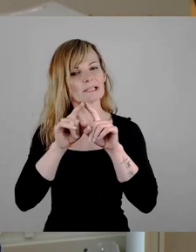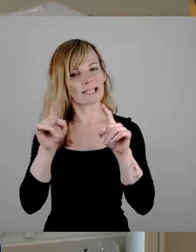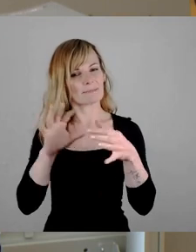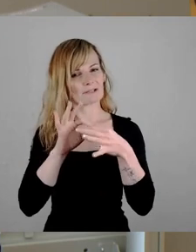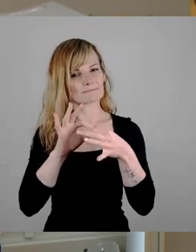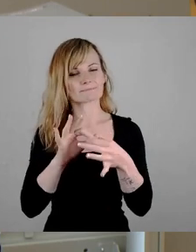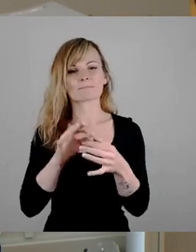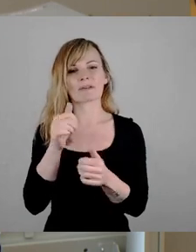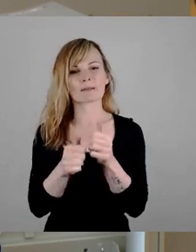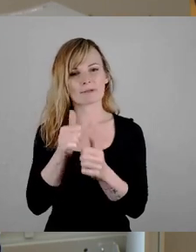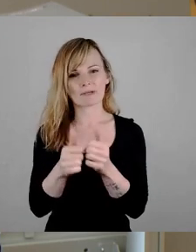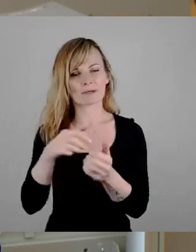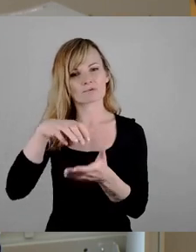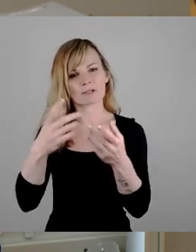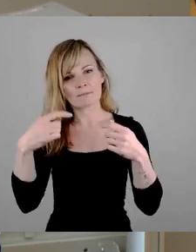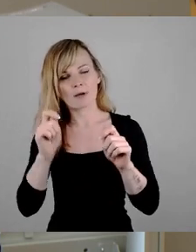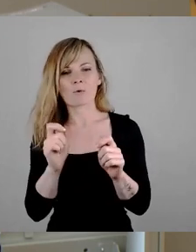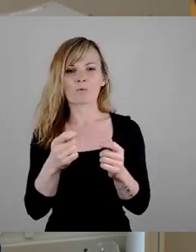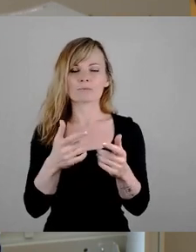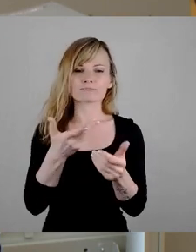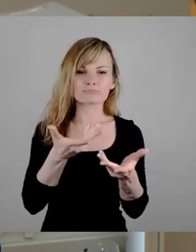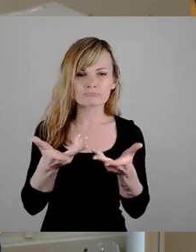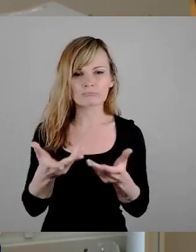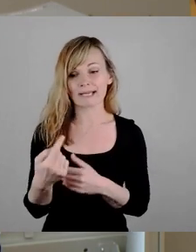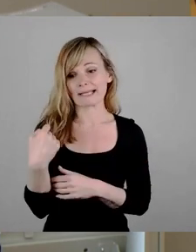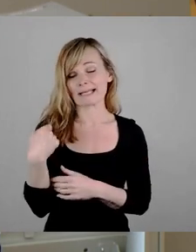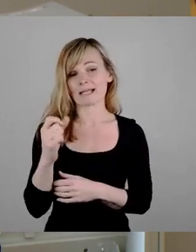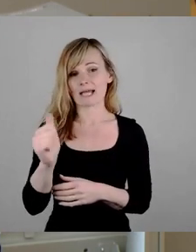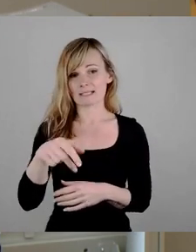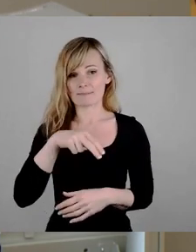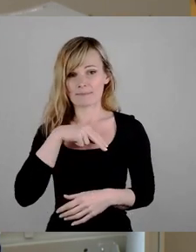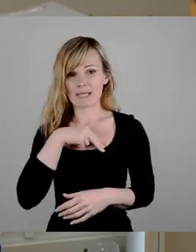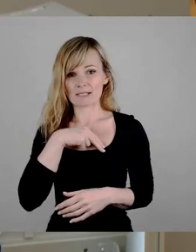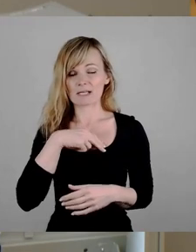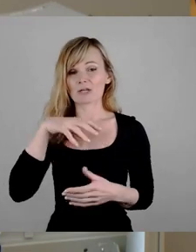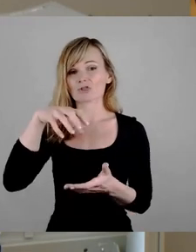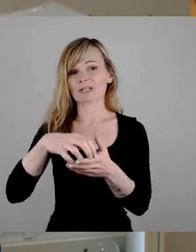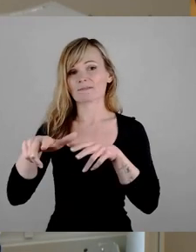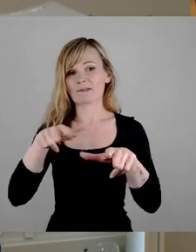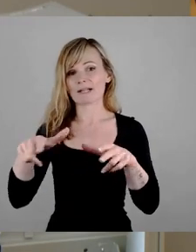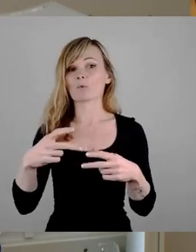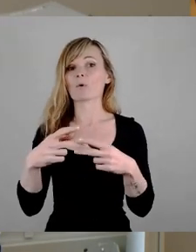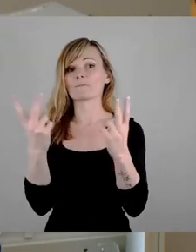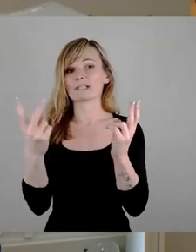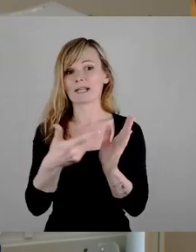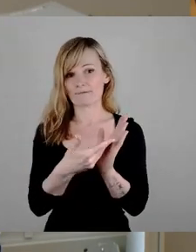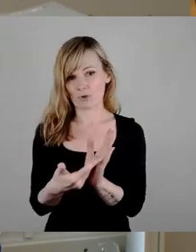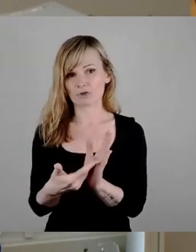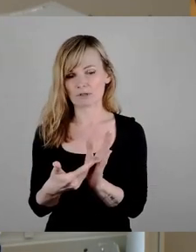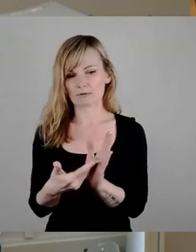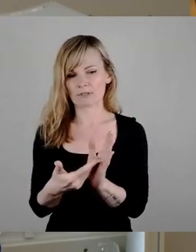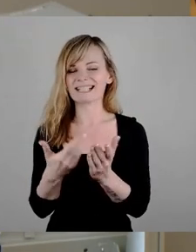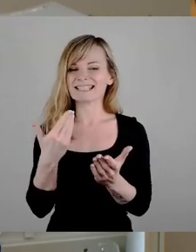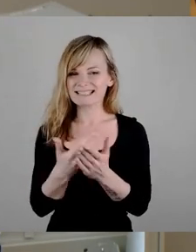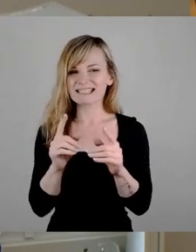Preis, ja, auch noch mal offiziell durch die Stadtverwaltung vorgestellt. Und das ist sicherlich ein Thema, was uns jetzt auch noch eine Weile beschäftigen